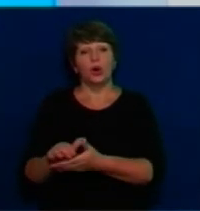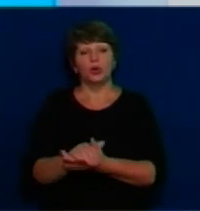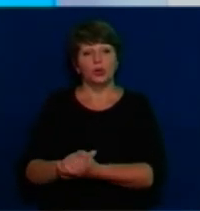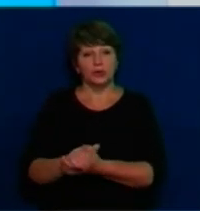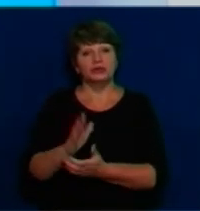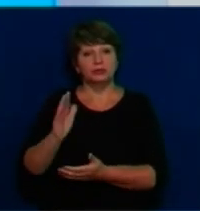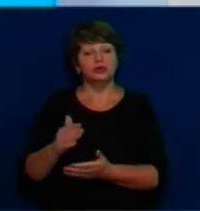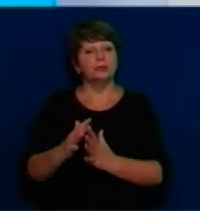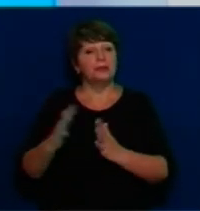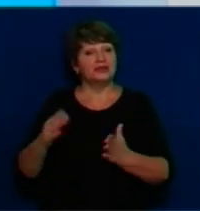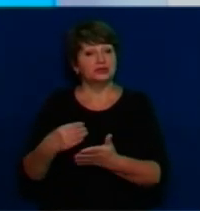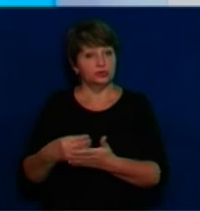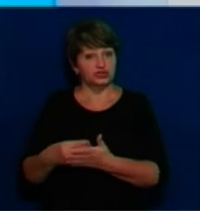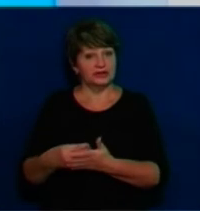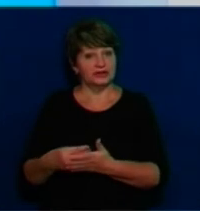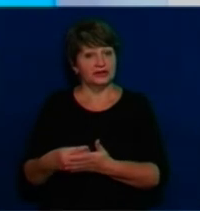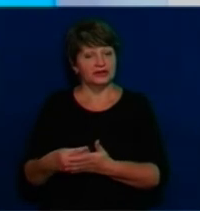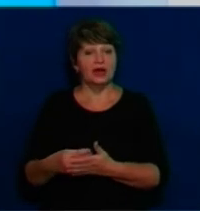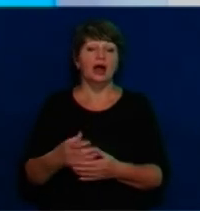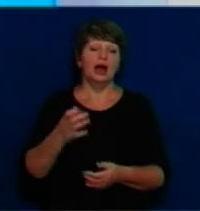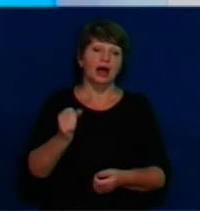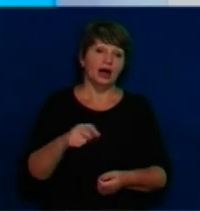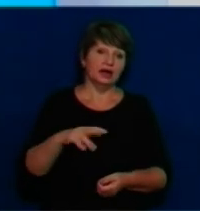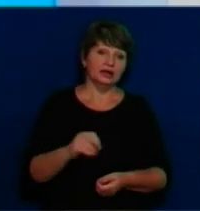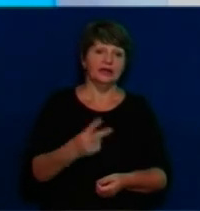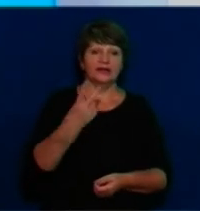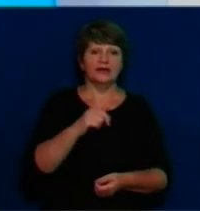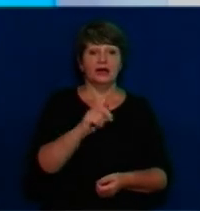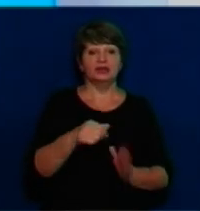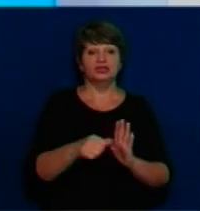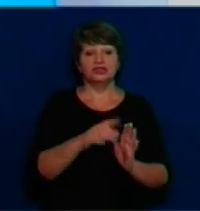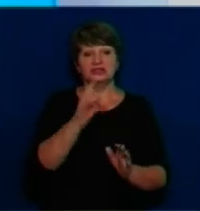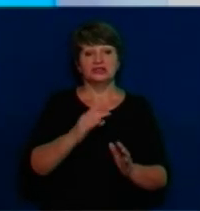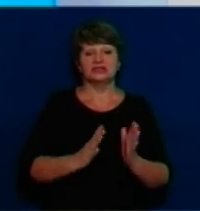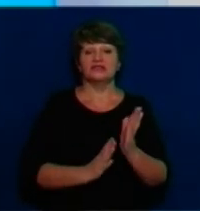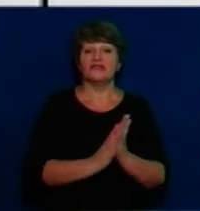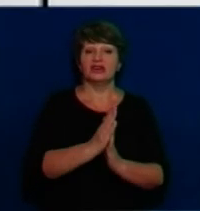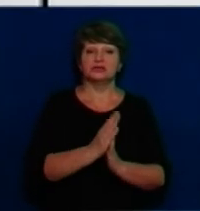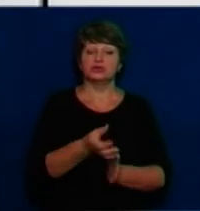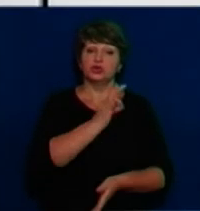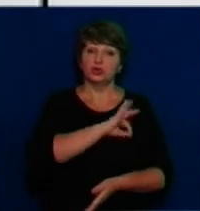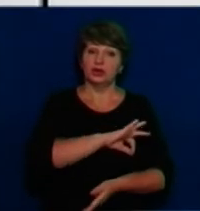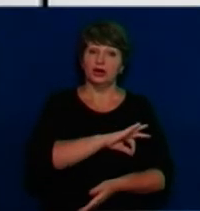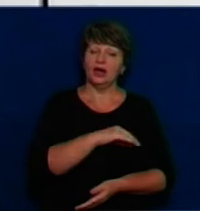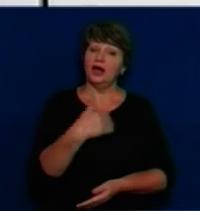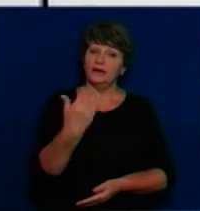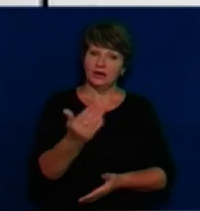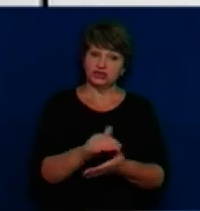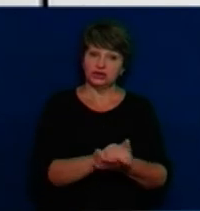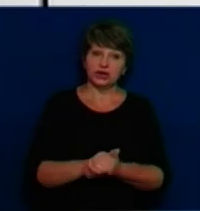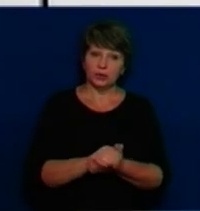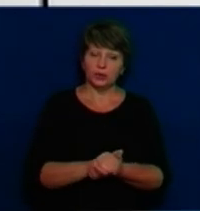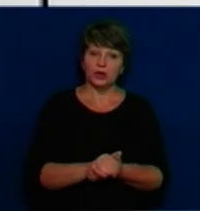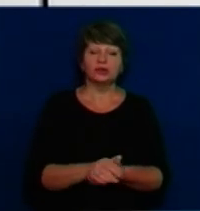бюджети. Але на даний етап 2,6 разів. У вашій громаді також складали перспективний план розвитку,